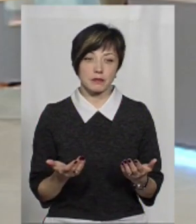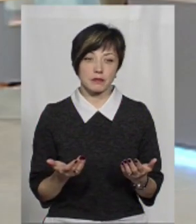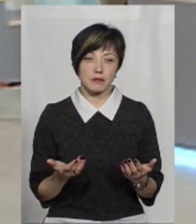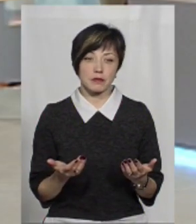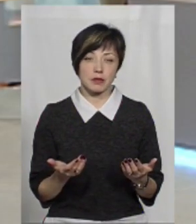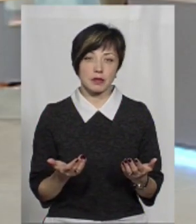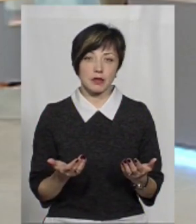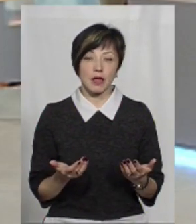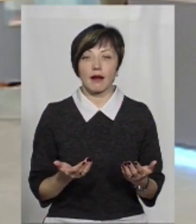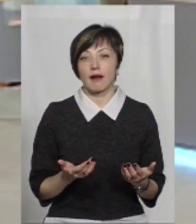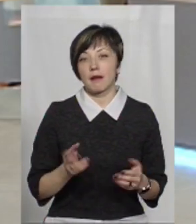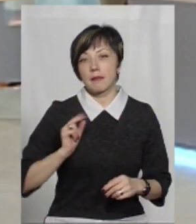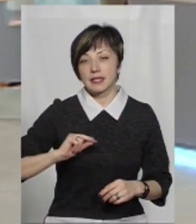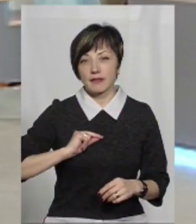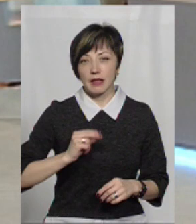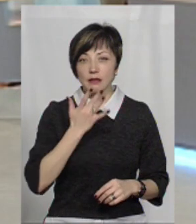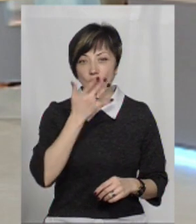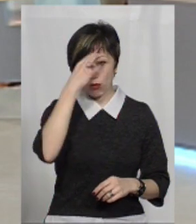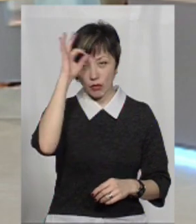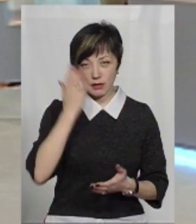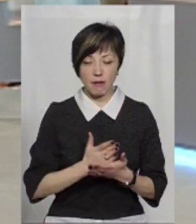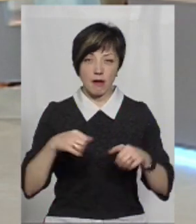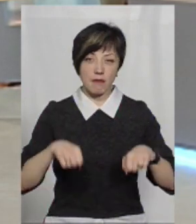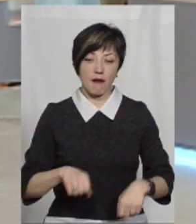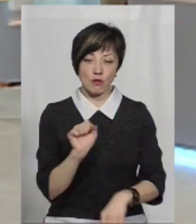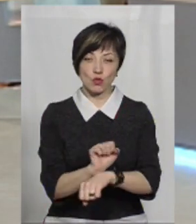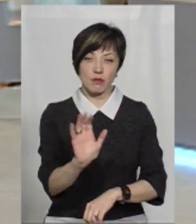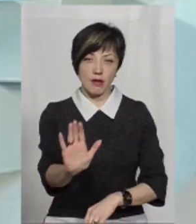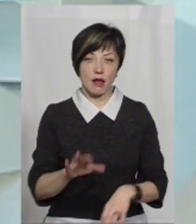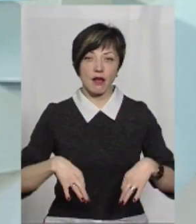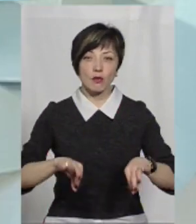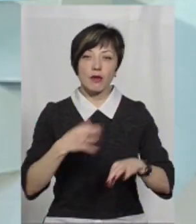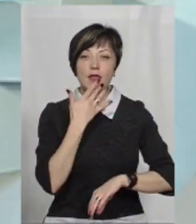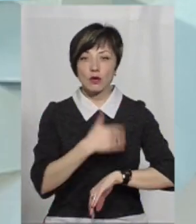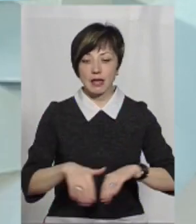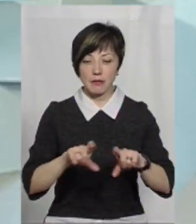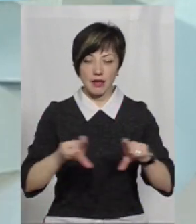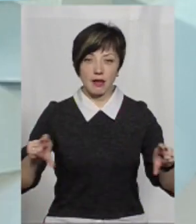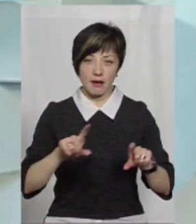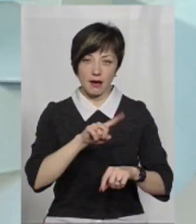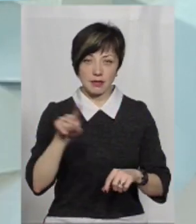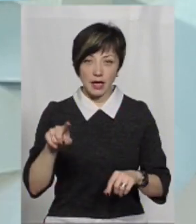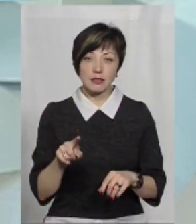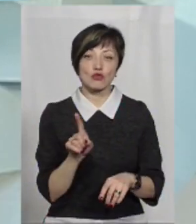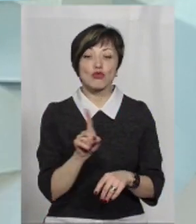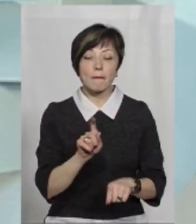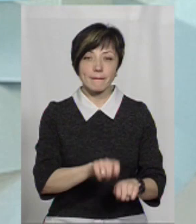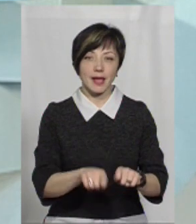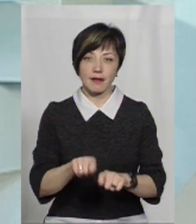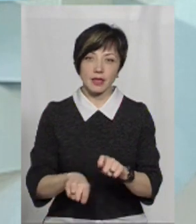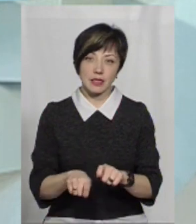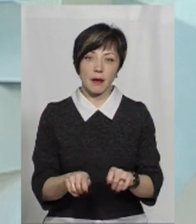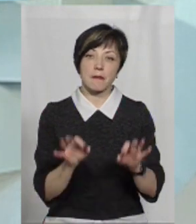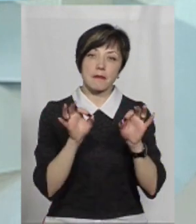посадова особа національної поліції буде мати право зупиняти автомобільної іноземній реєстрації з метою перевірки